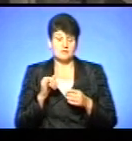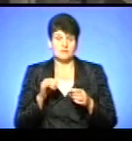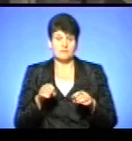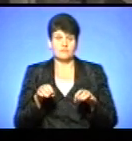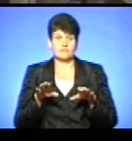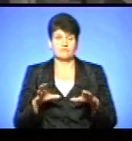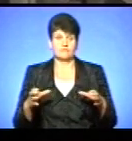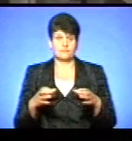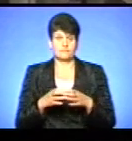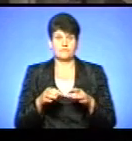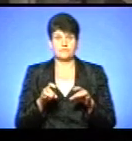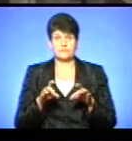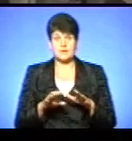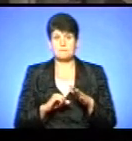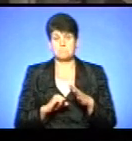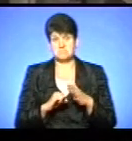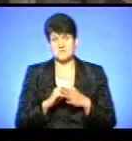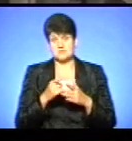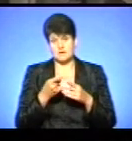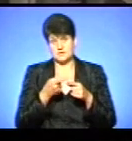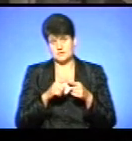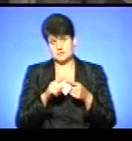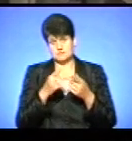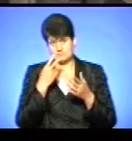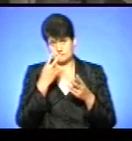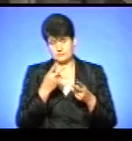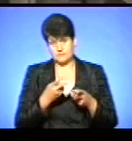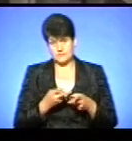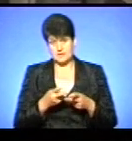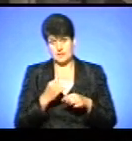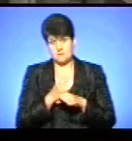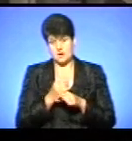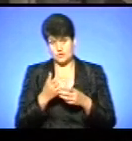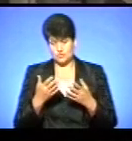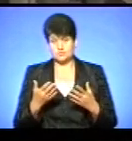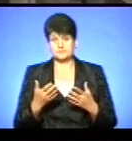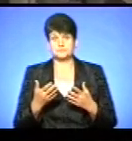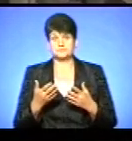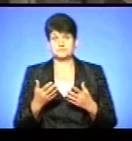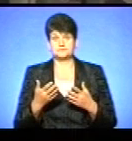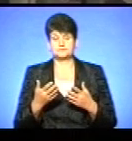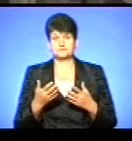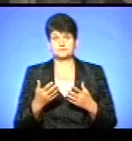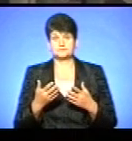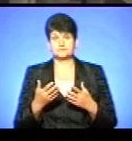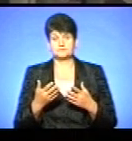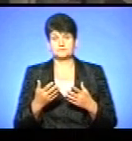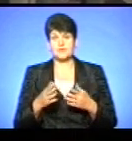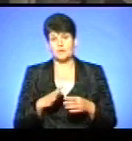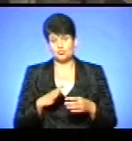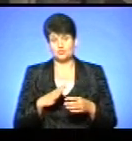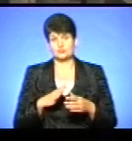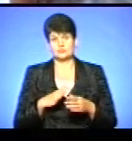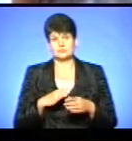на підставі клінічної симптоматики і лабораторних даних, була